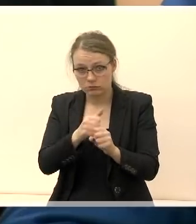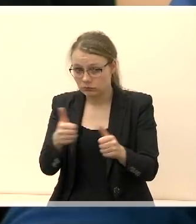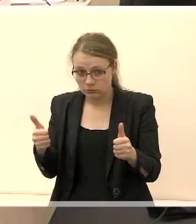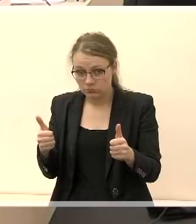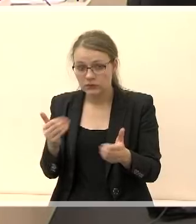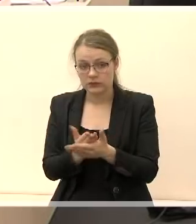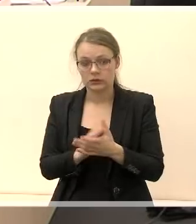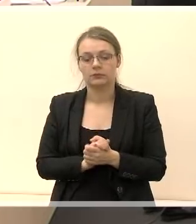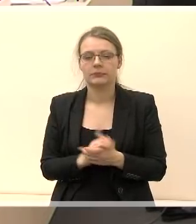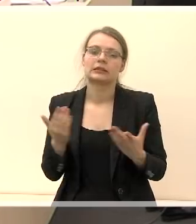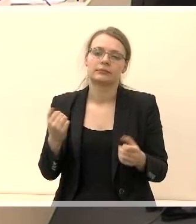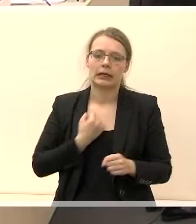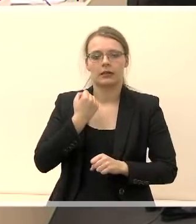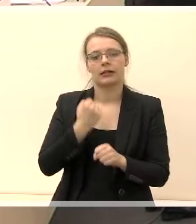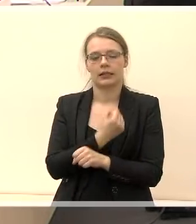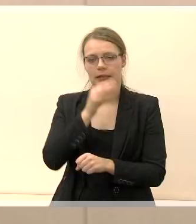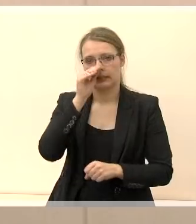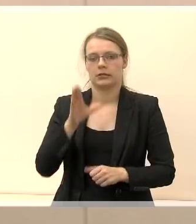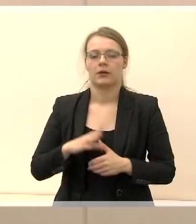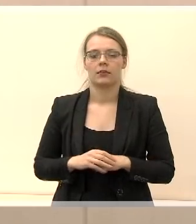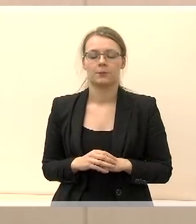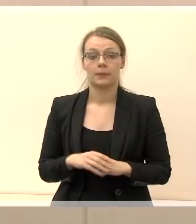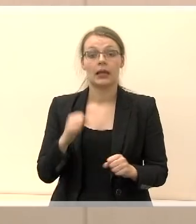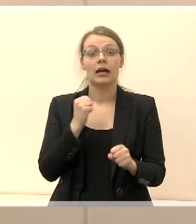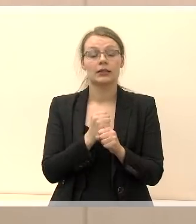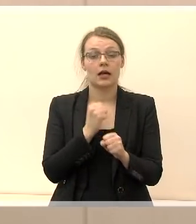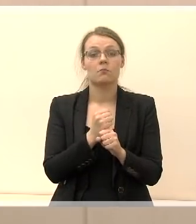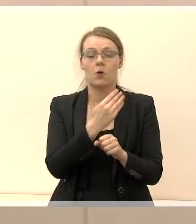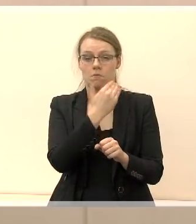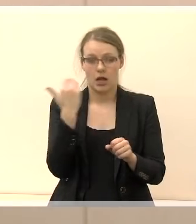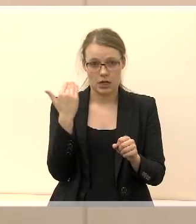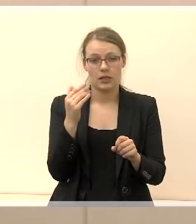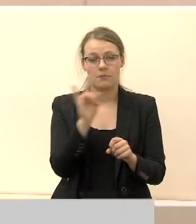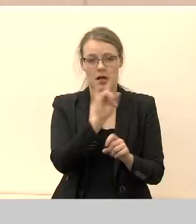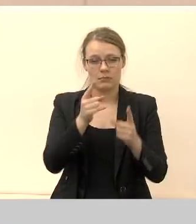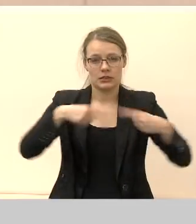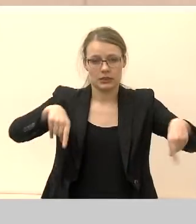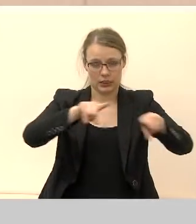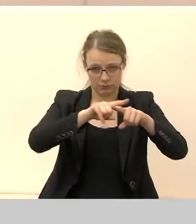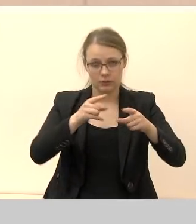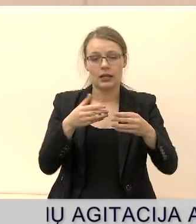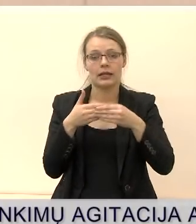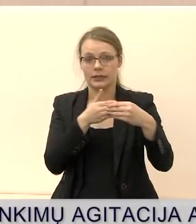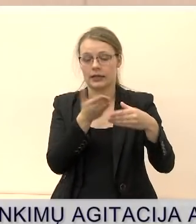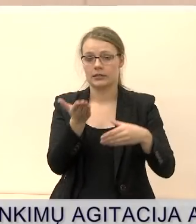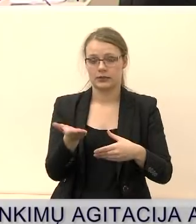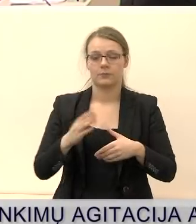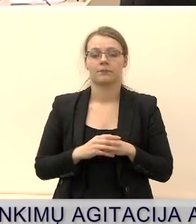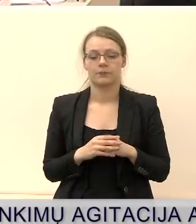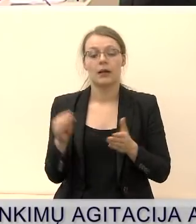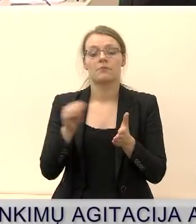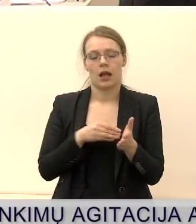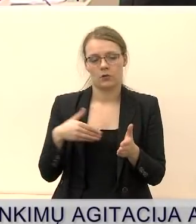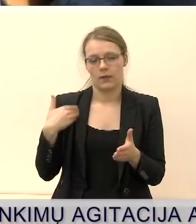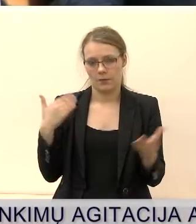Gailai nesuspėjote. Darbo partijos Marijampolės Kyrius ir lyderis Metas Ražinskas. Prašau, dvi minutės. Dakar, labas